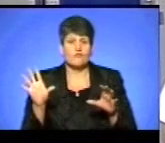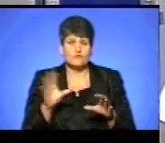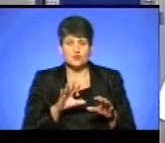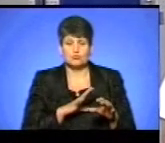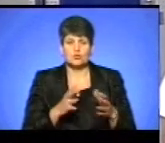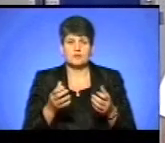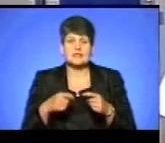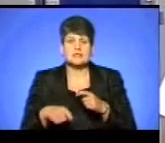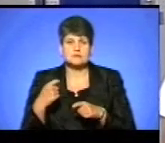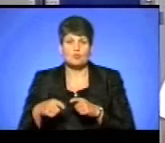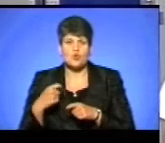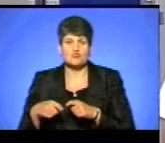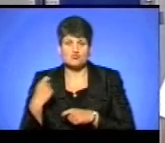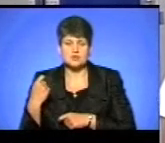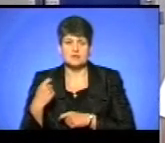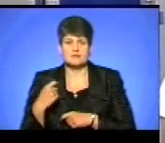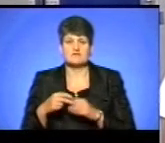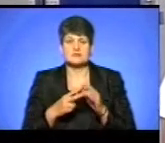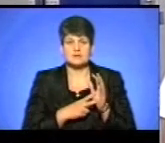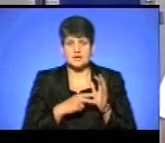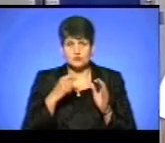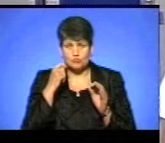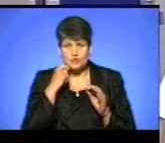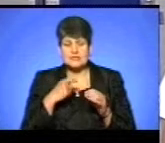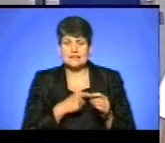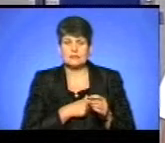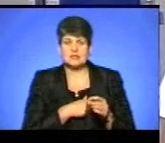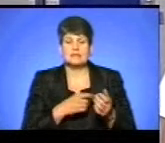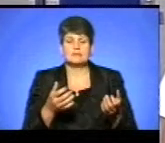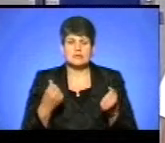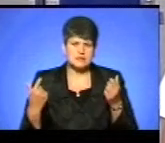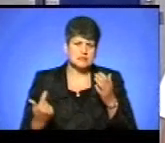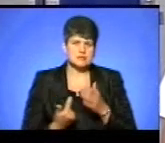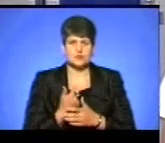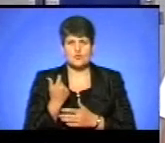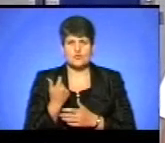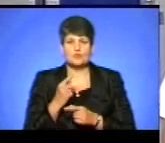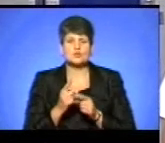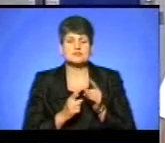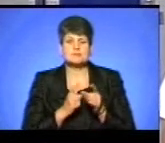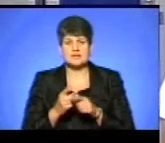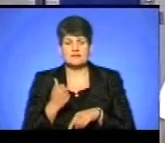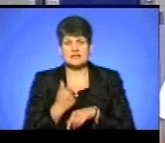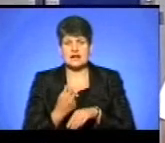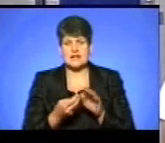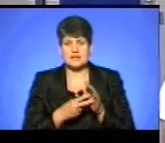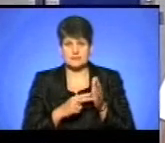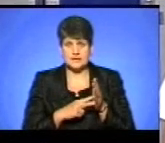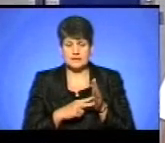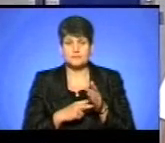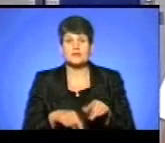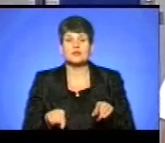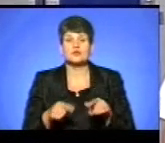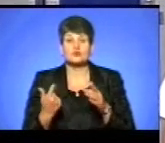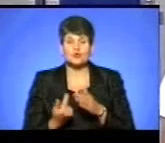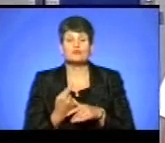порушеннями. В 2017 році депутати прийняли знову ж зміни до генерального плану, знову з тими ж